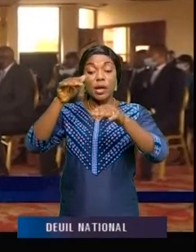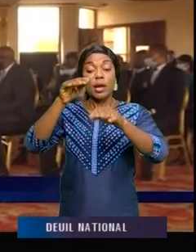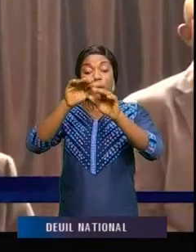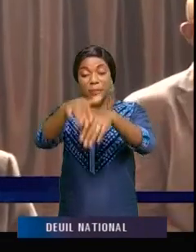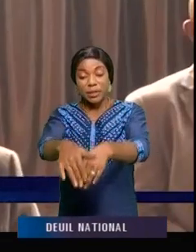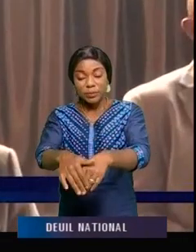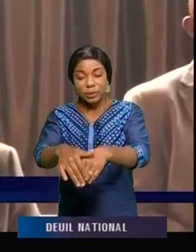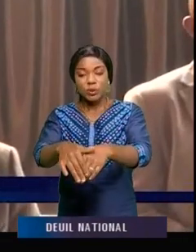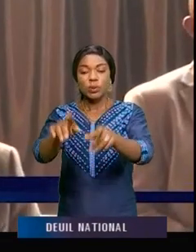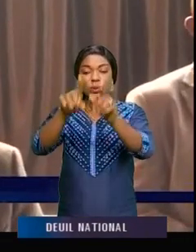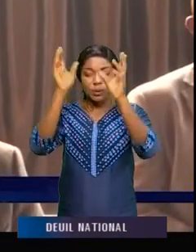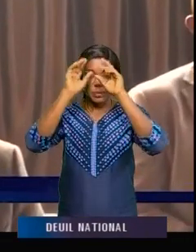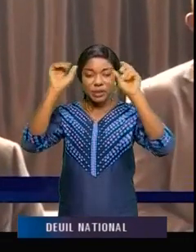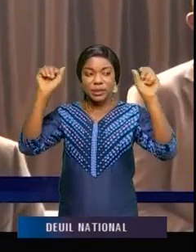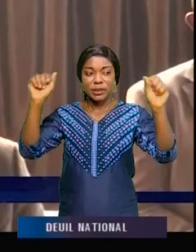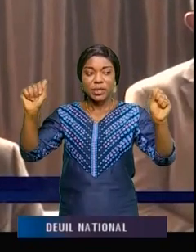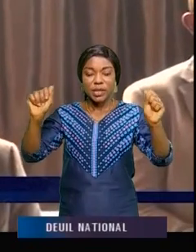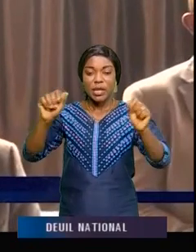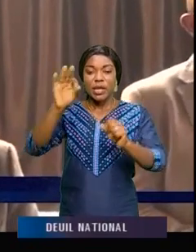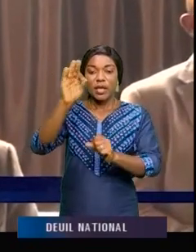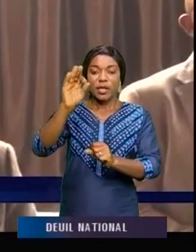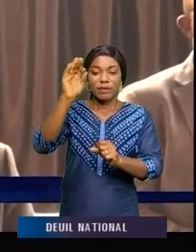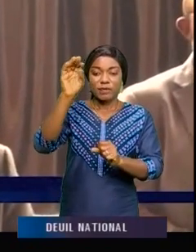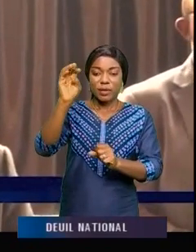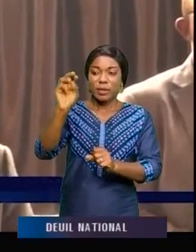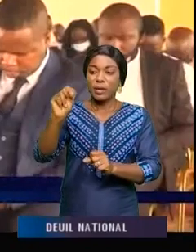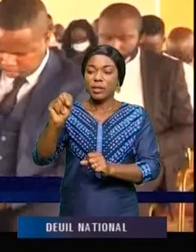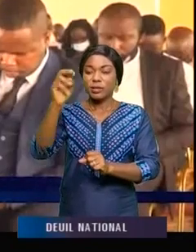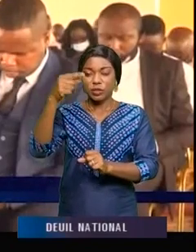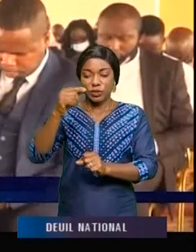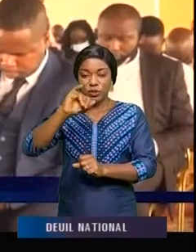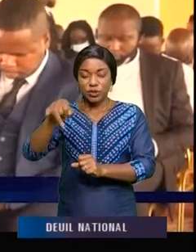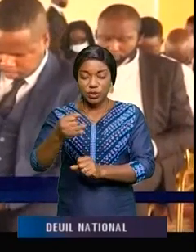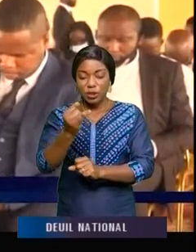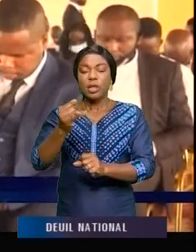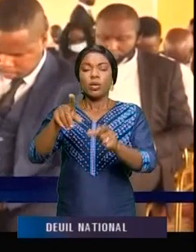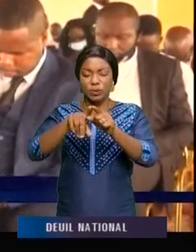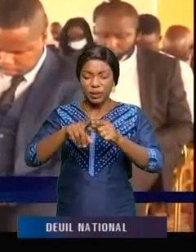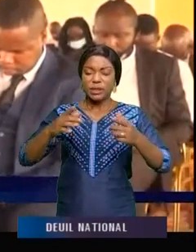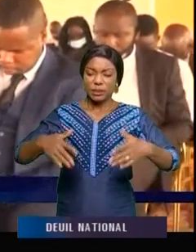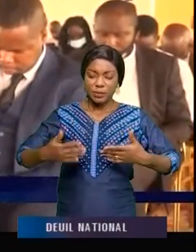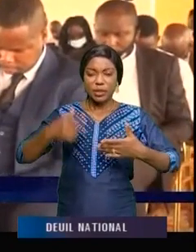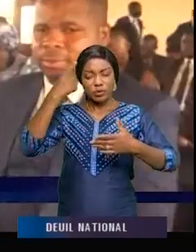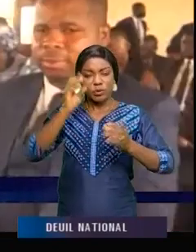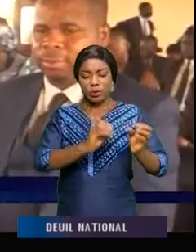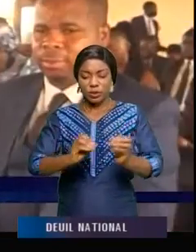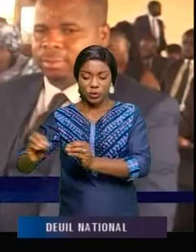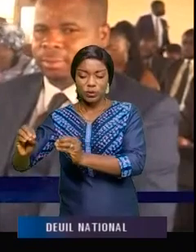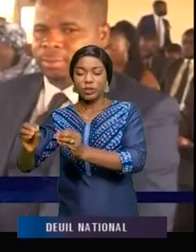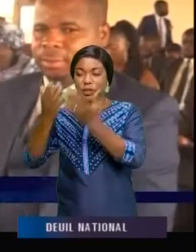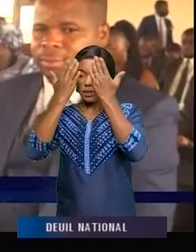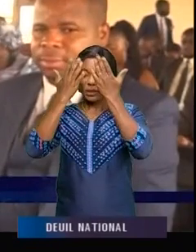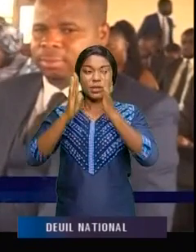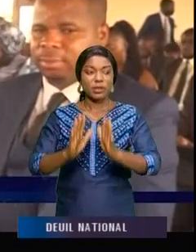active du président du FNJ qui s'est réjoui de cette organisation responsable des étudiants. Ces